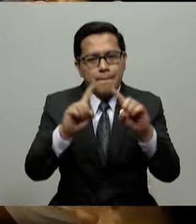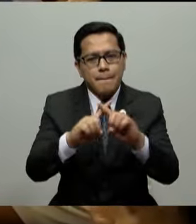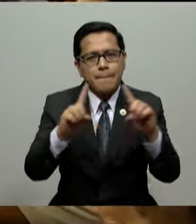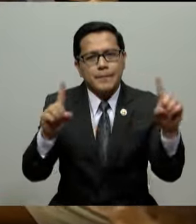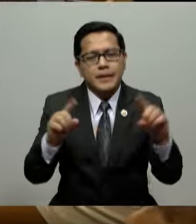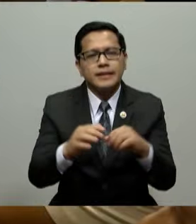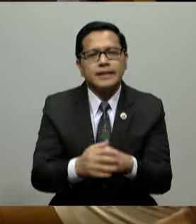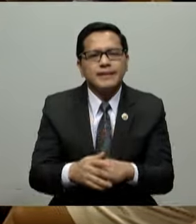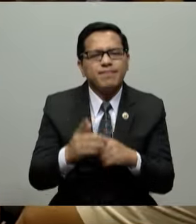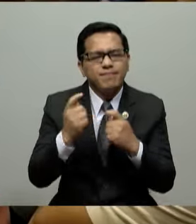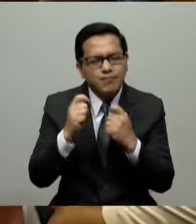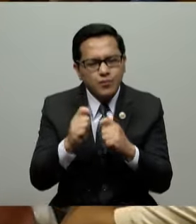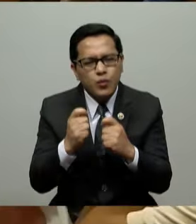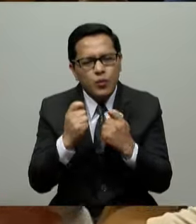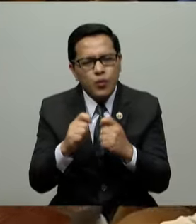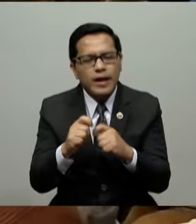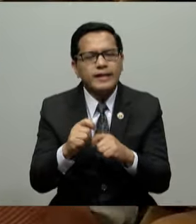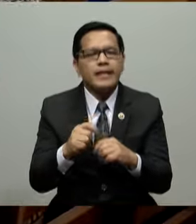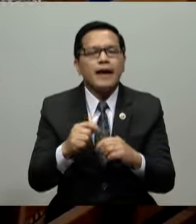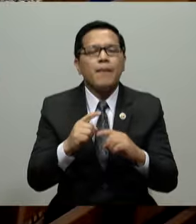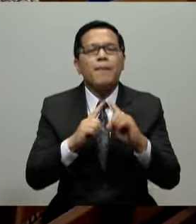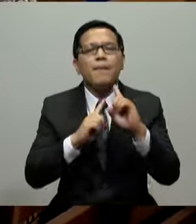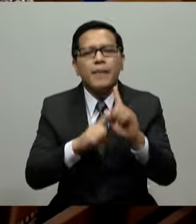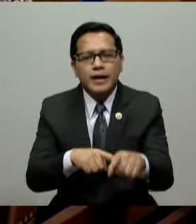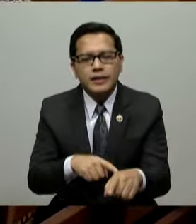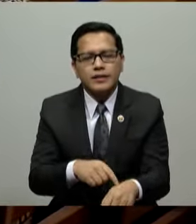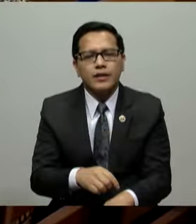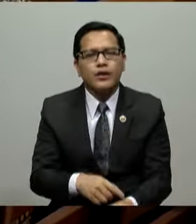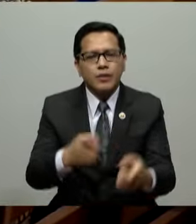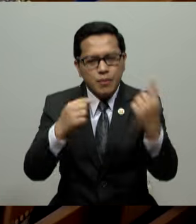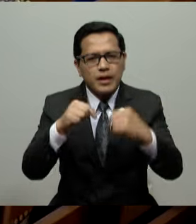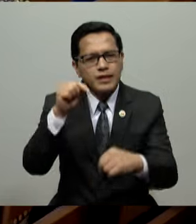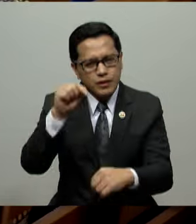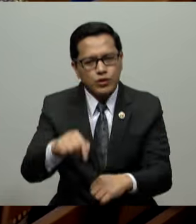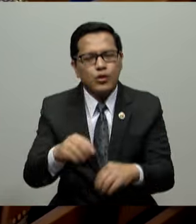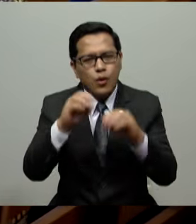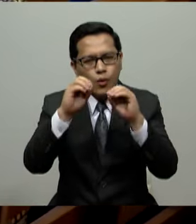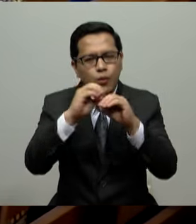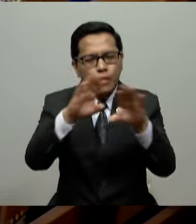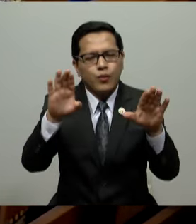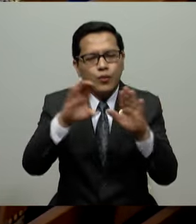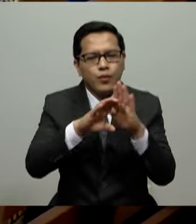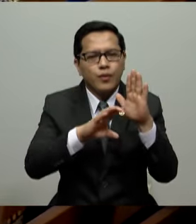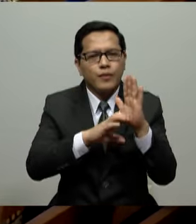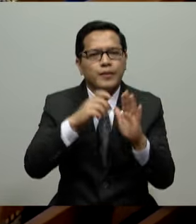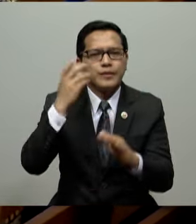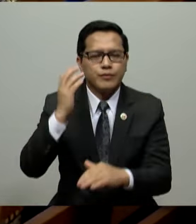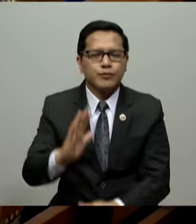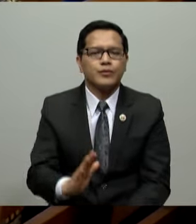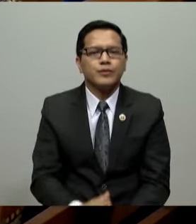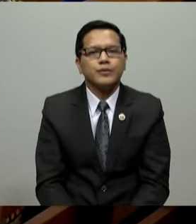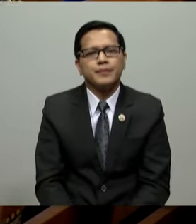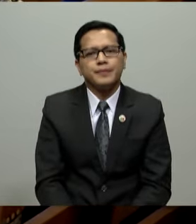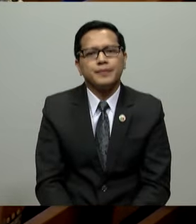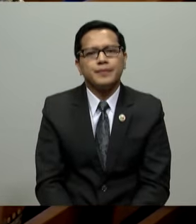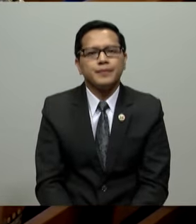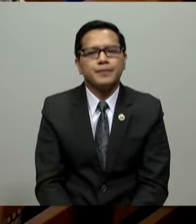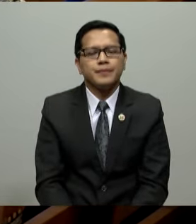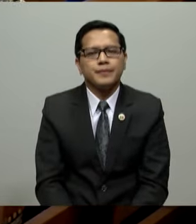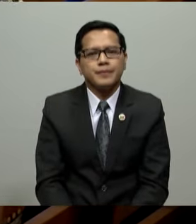nagpilit po na makarating at makadalo sa pamamahayag ng mga salita po ng ating Panginoon Diyos.